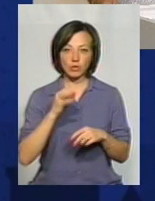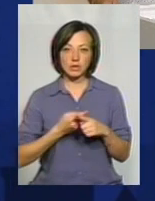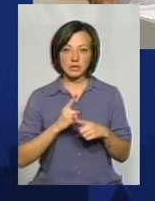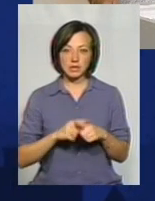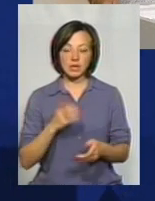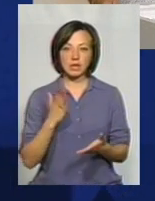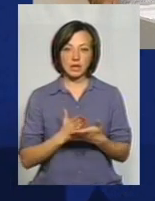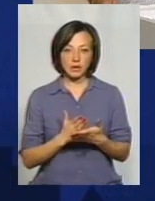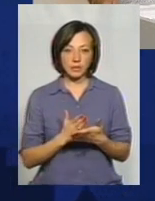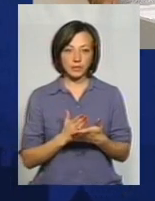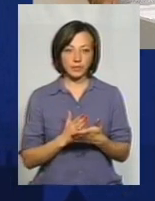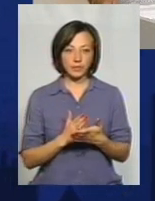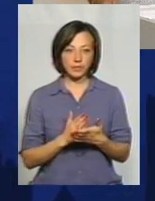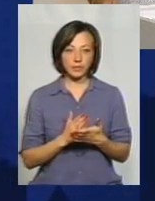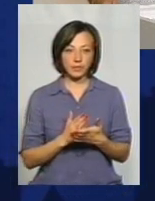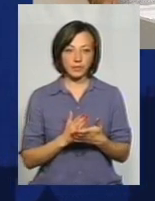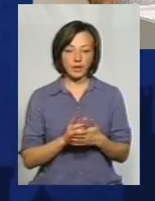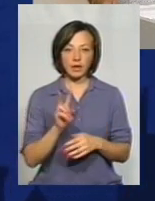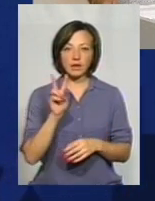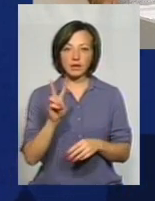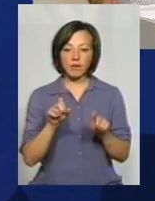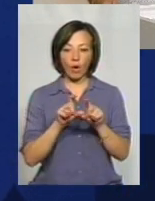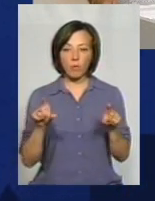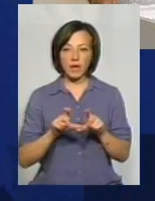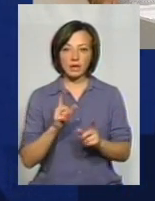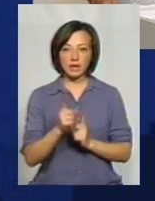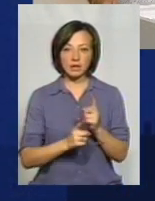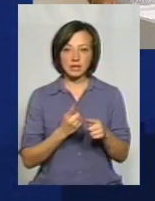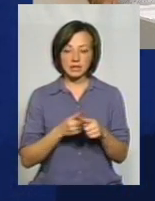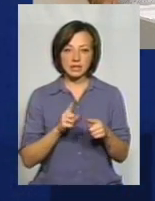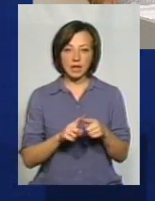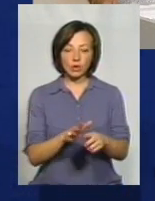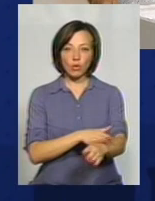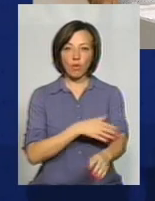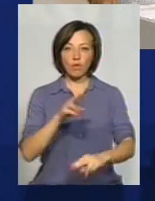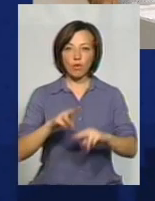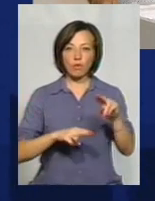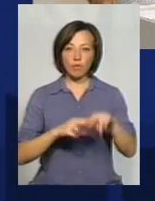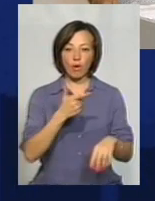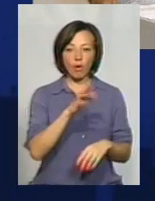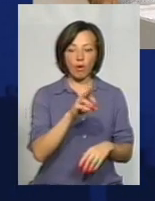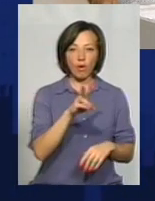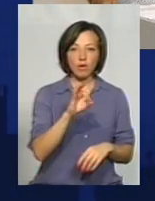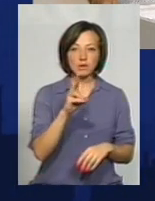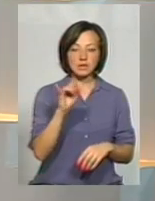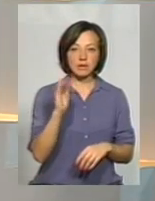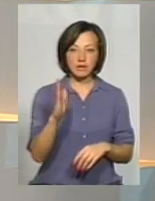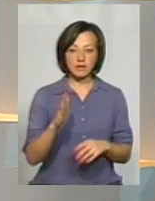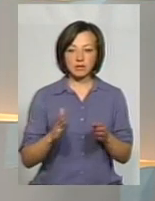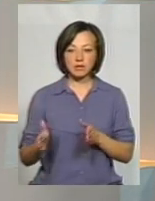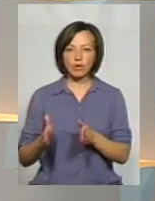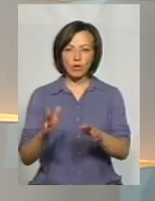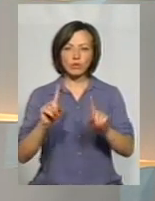там є два об'єкти реконструкції. Оцей догобут, який від Голоскова йде в сторону від Жиби вже